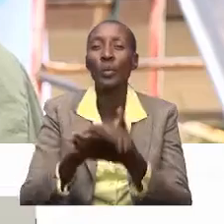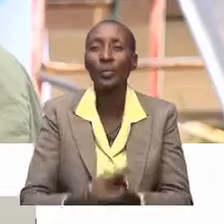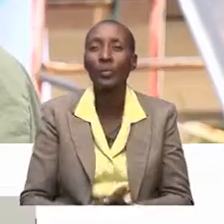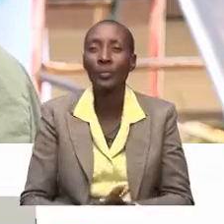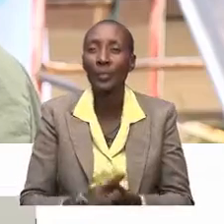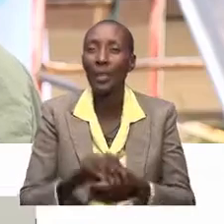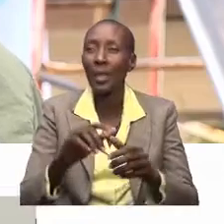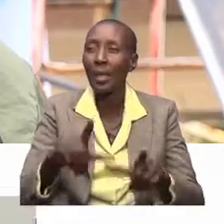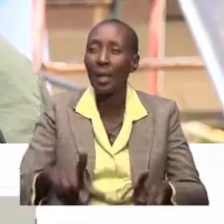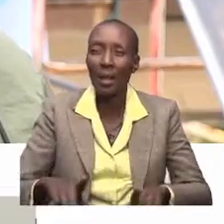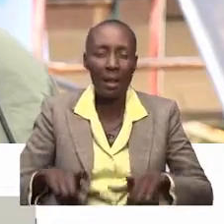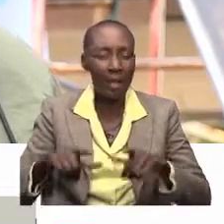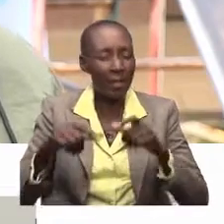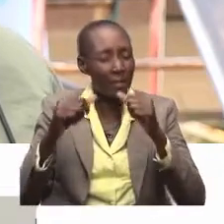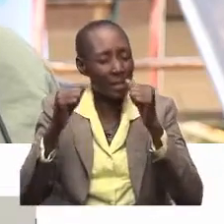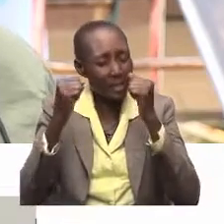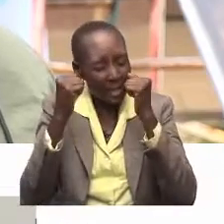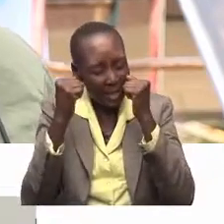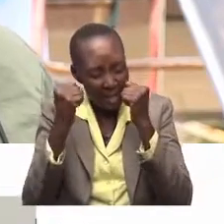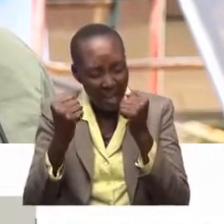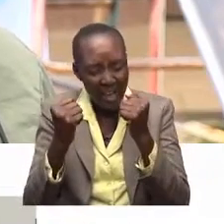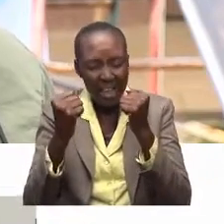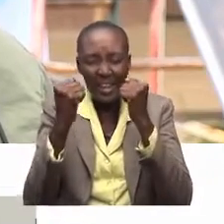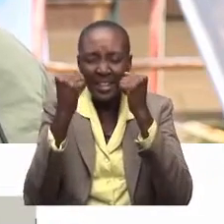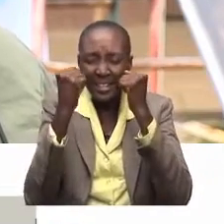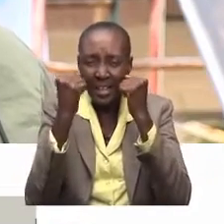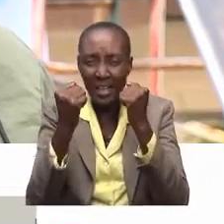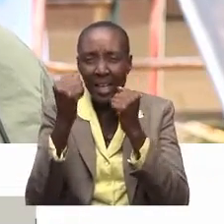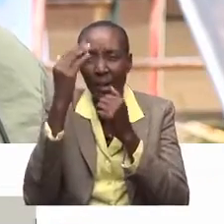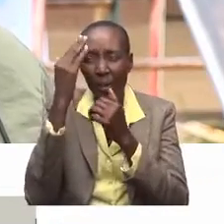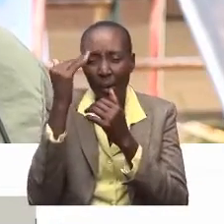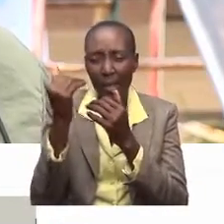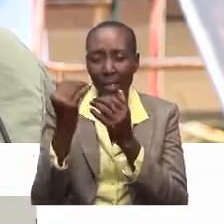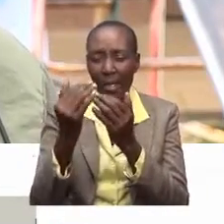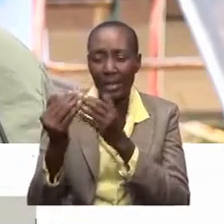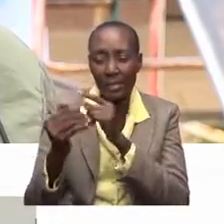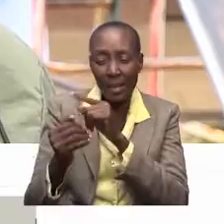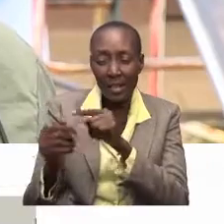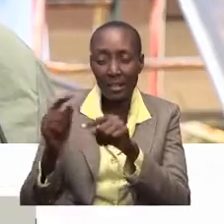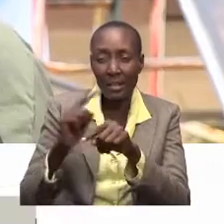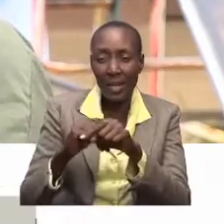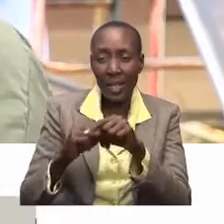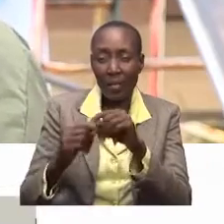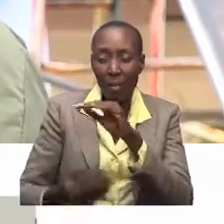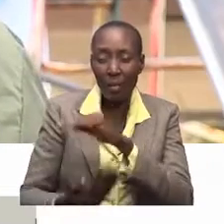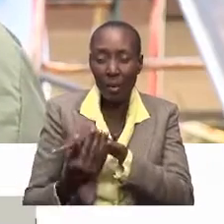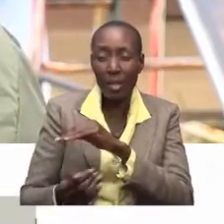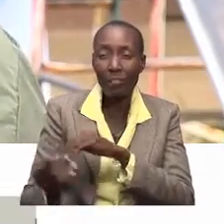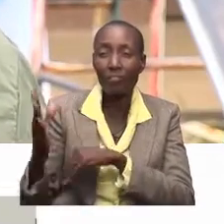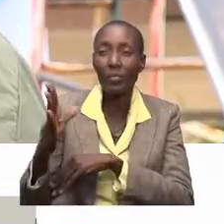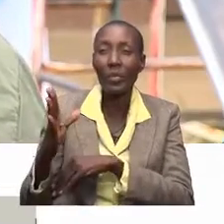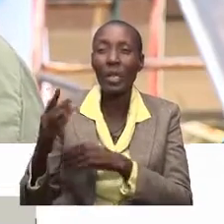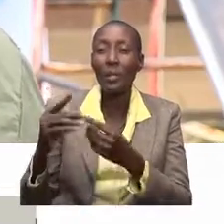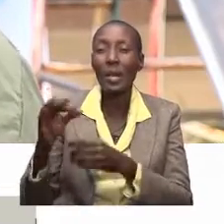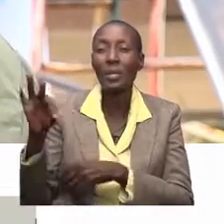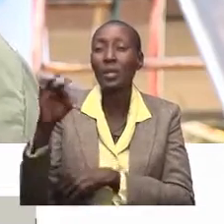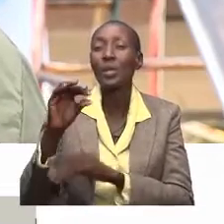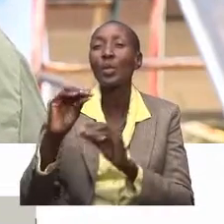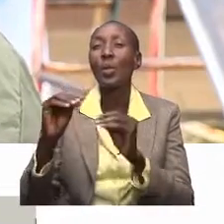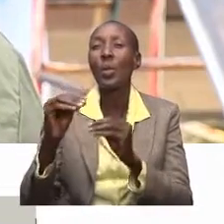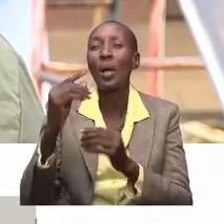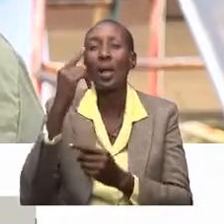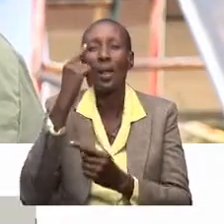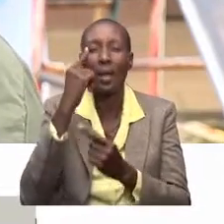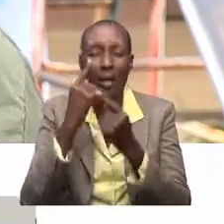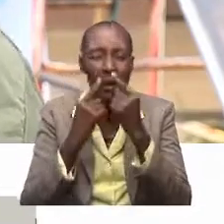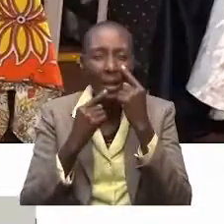Magumu, sana ni maisha magumu juu mtoto, aki ya muka asubu ya kose chai, analia hile kirio